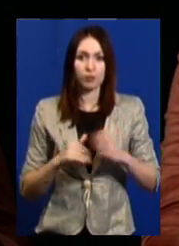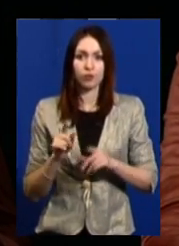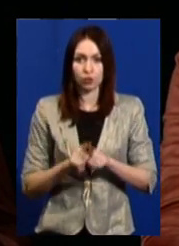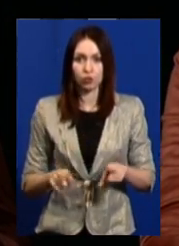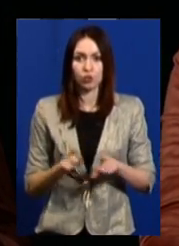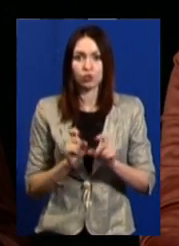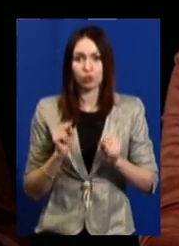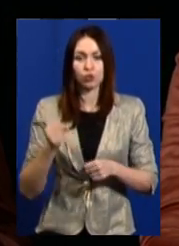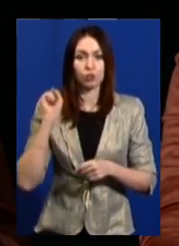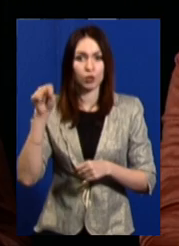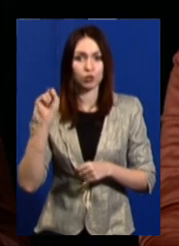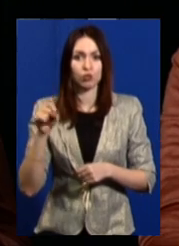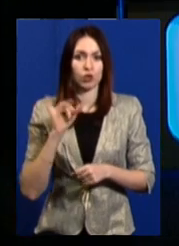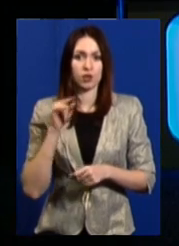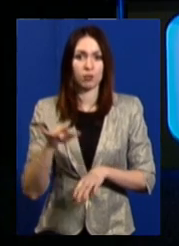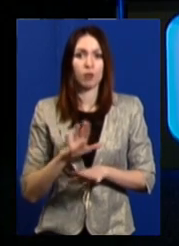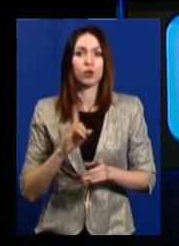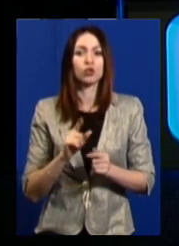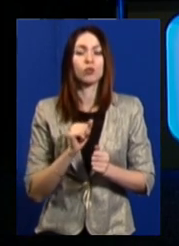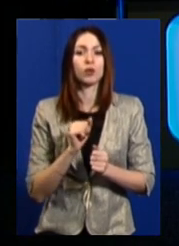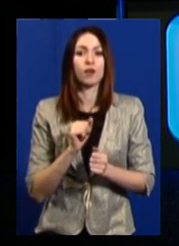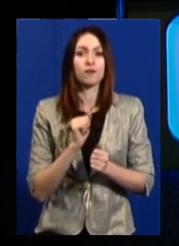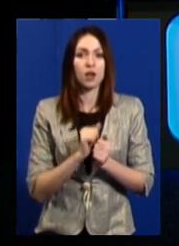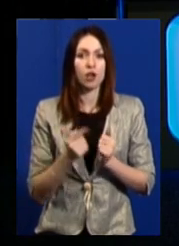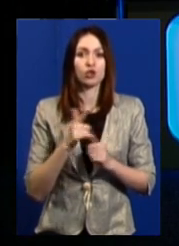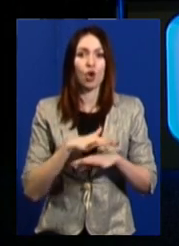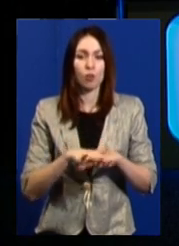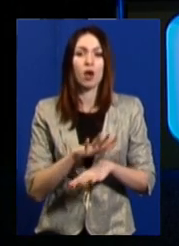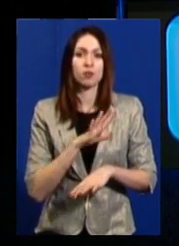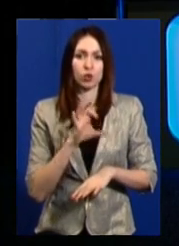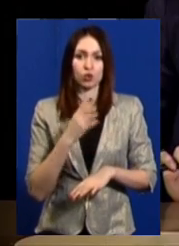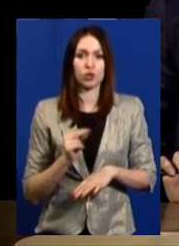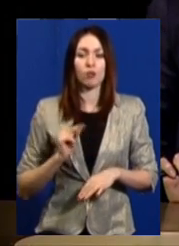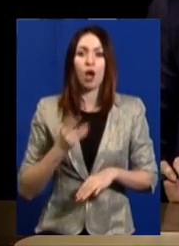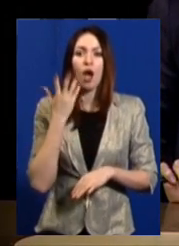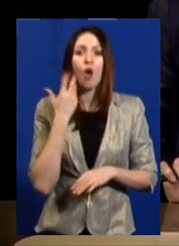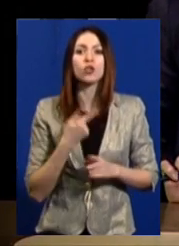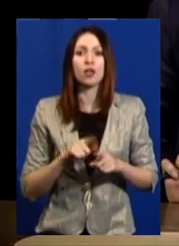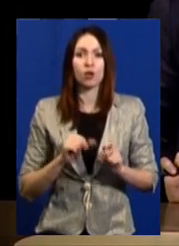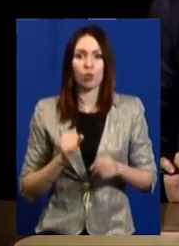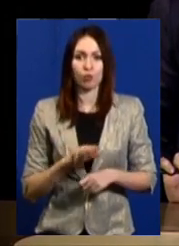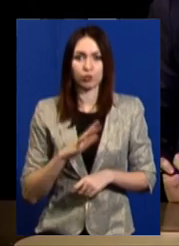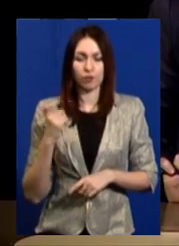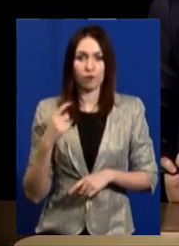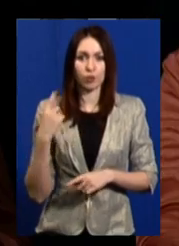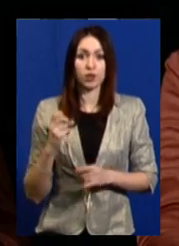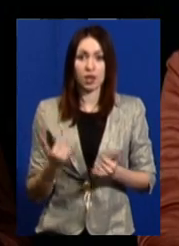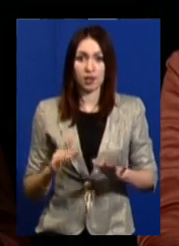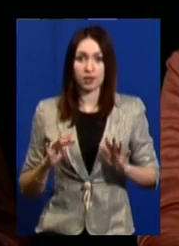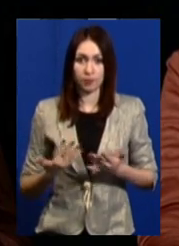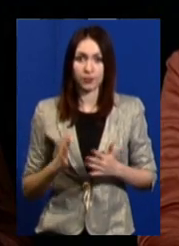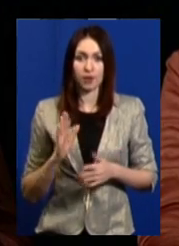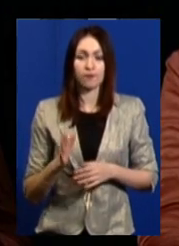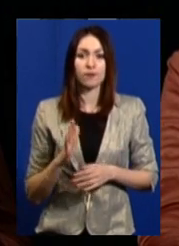може постучати. Тобто, що в кожній громаді був соціальний працівник? Так. А коли таке може бути в Харківській області? На даний час у